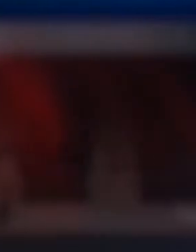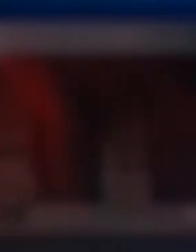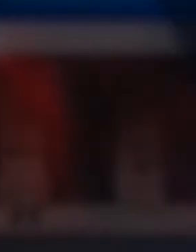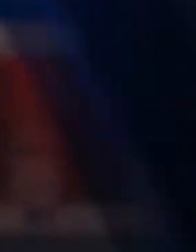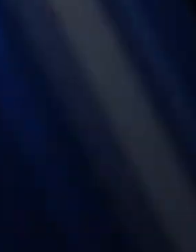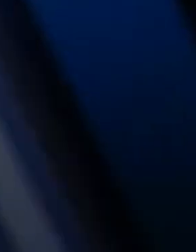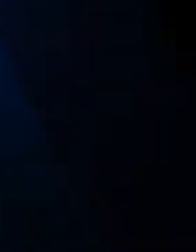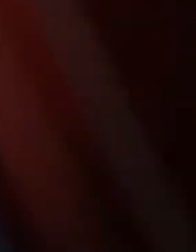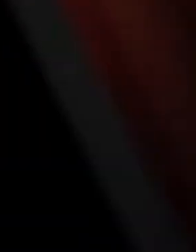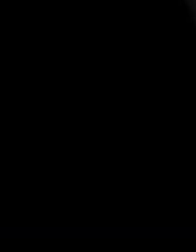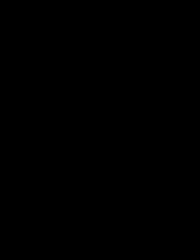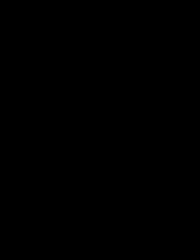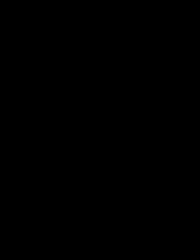Hrvodina ubedljivo